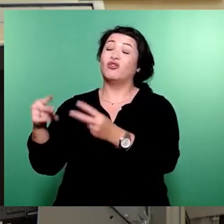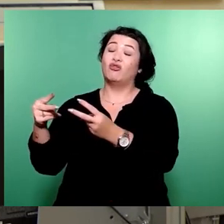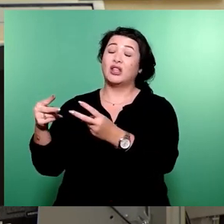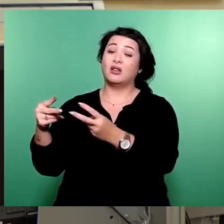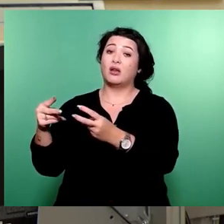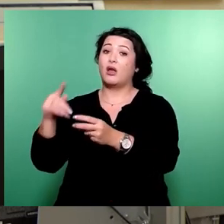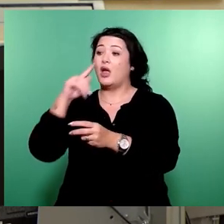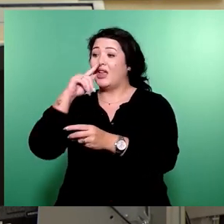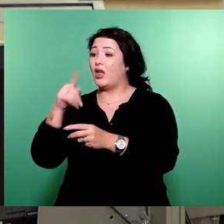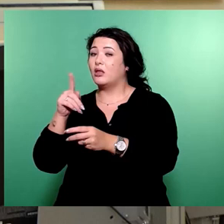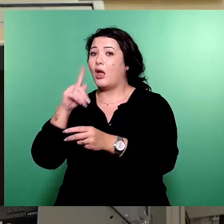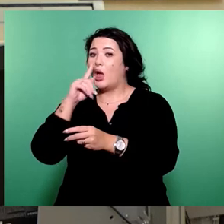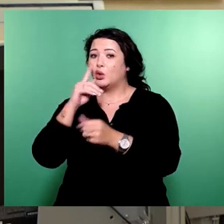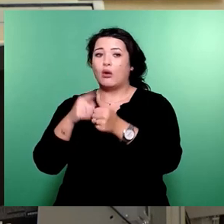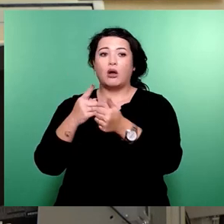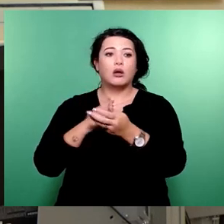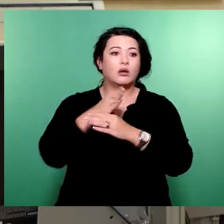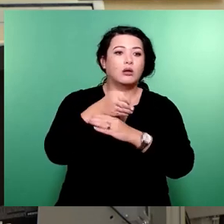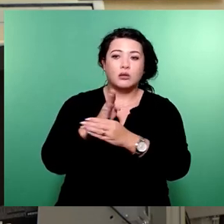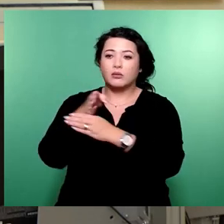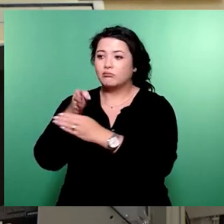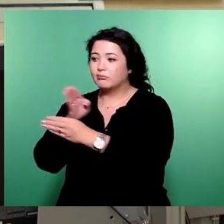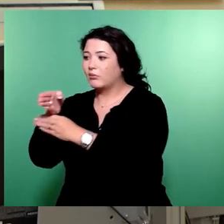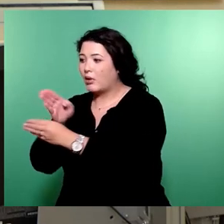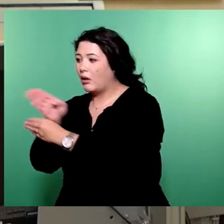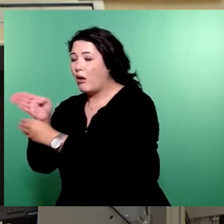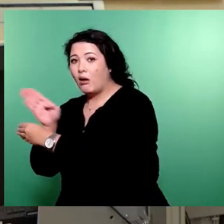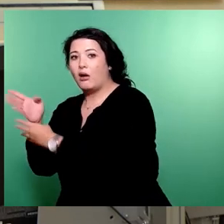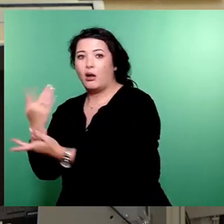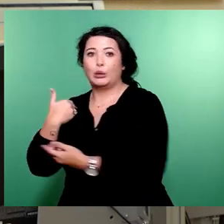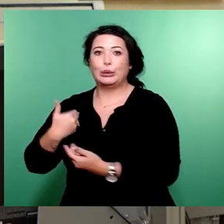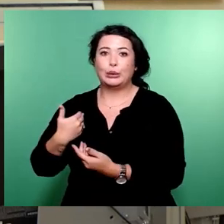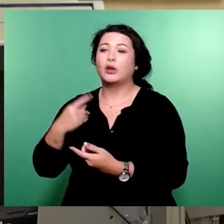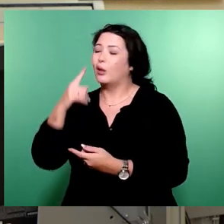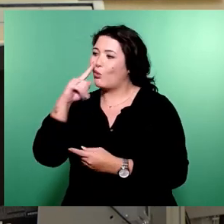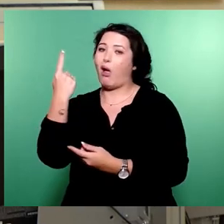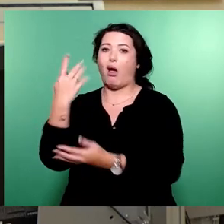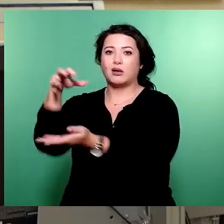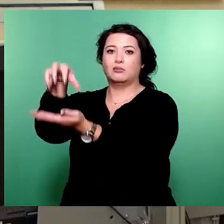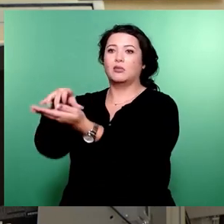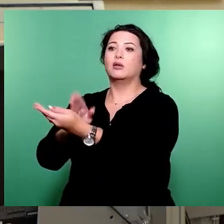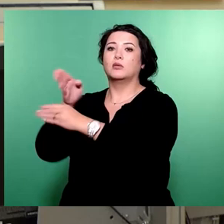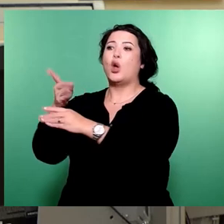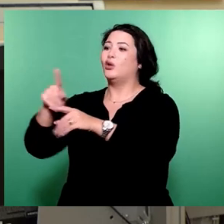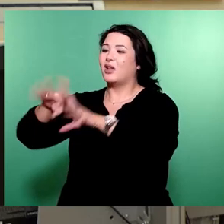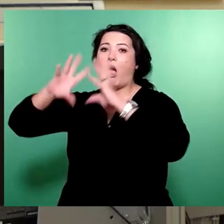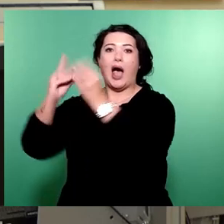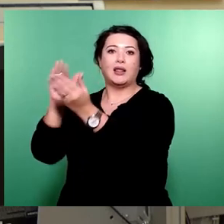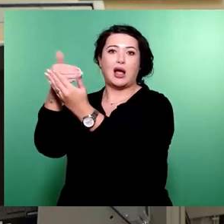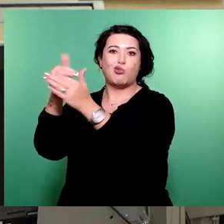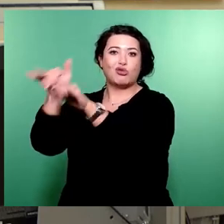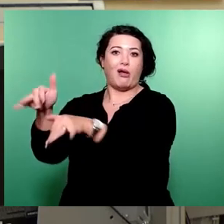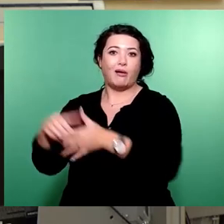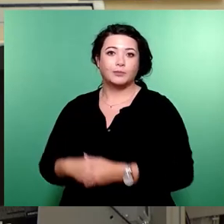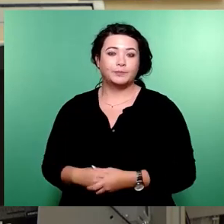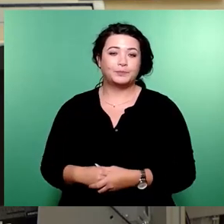nicht zig Stellen abklappern muss, sondern eine Anlaufstelle vollumfänglich auskunftsfähig ist. Und